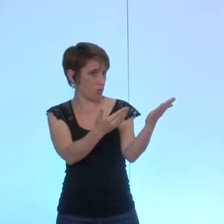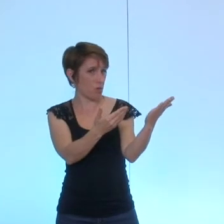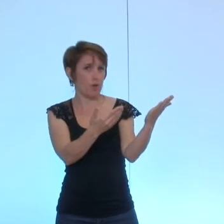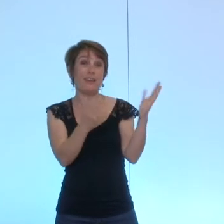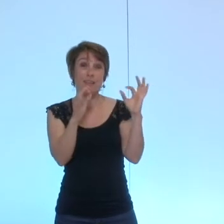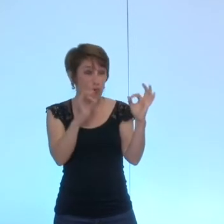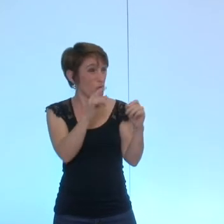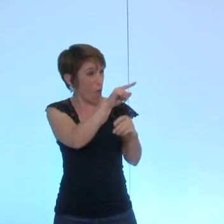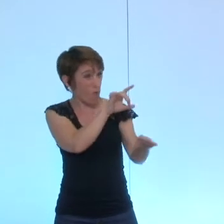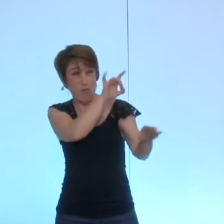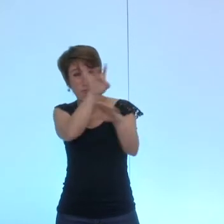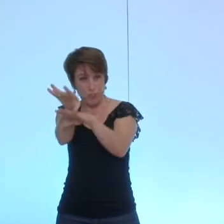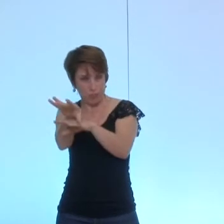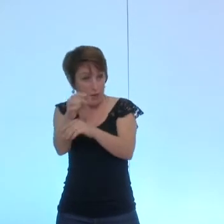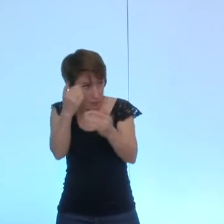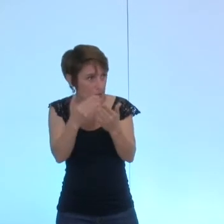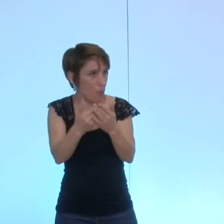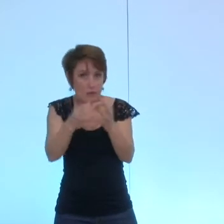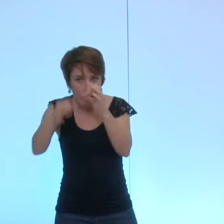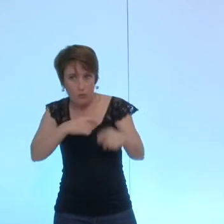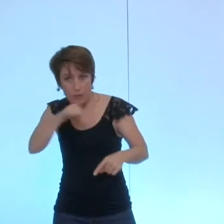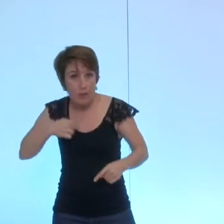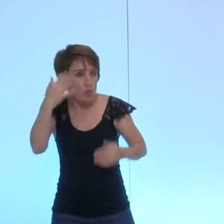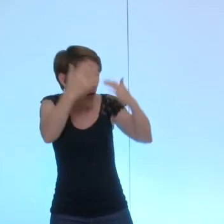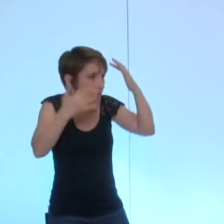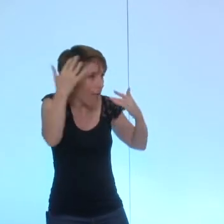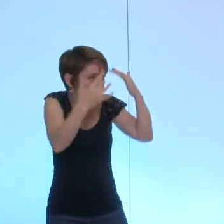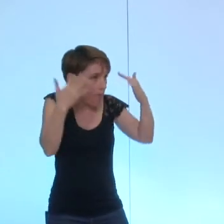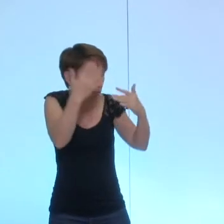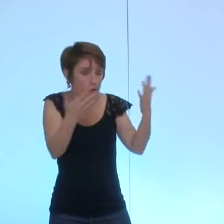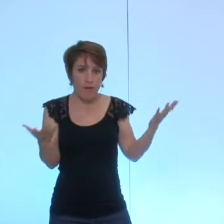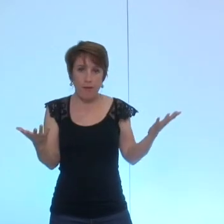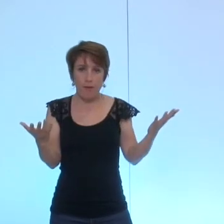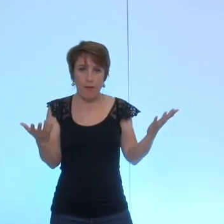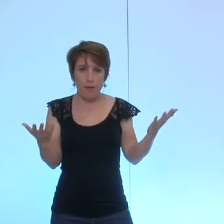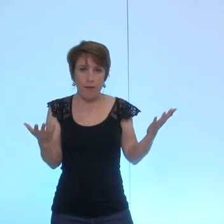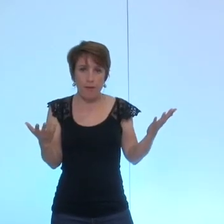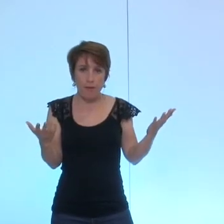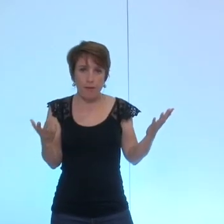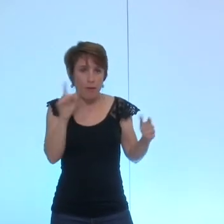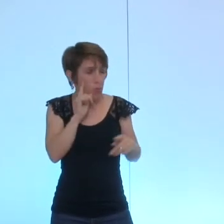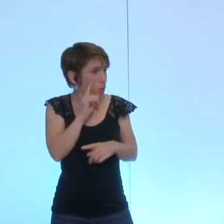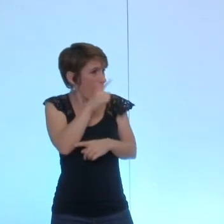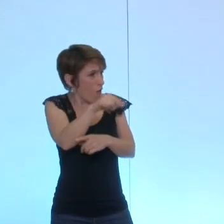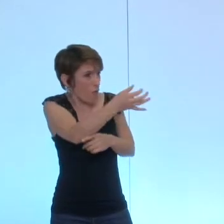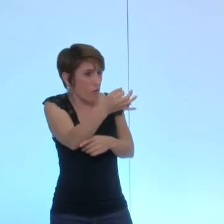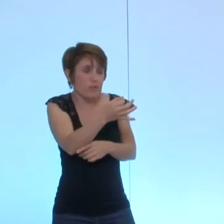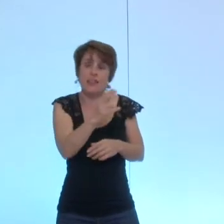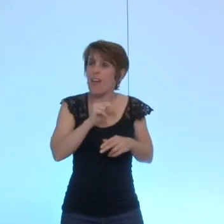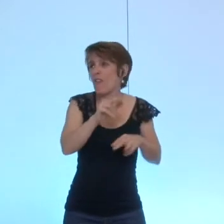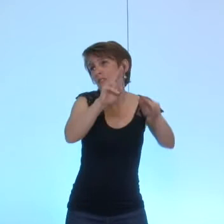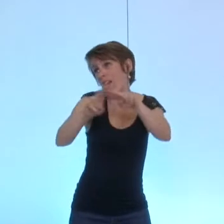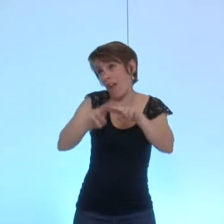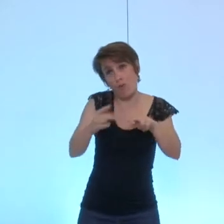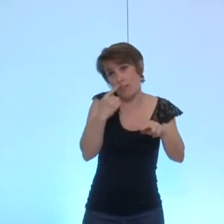vous suscitez une inquiétude parce que vous vous dites on fait des travaux donc on ne le fermera pas